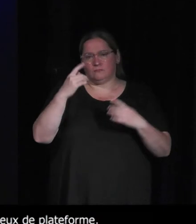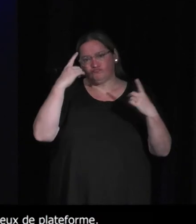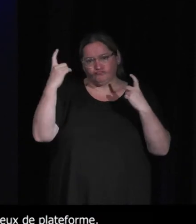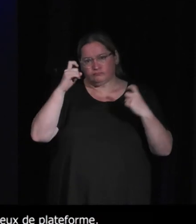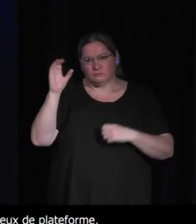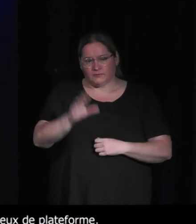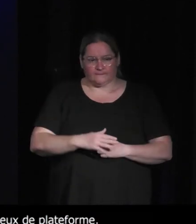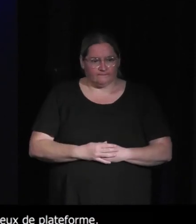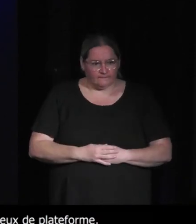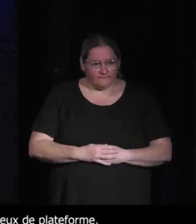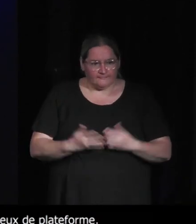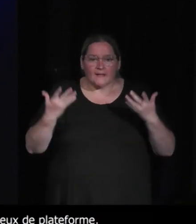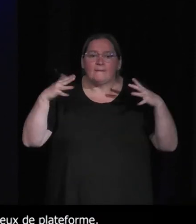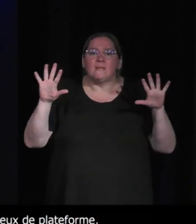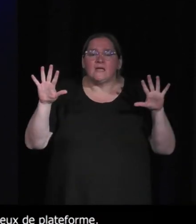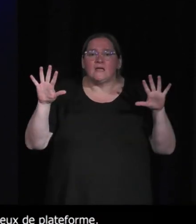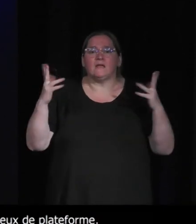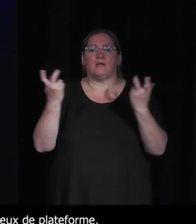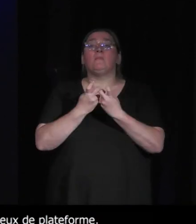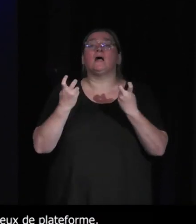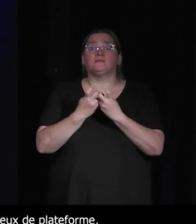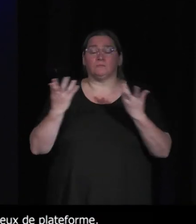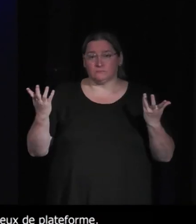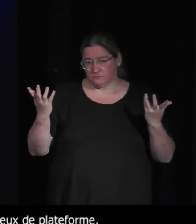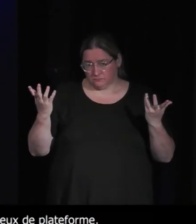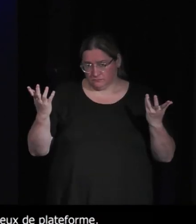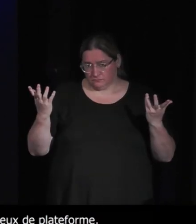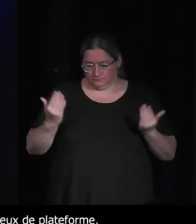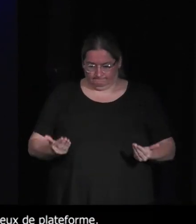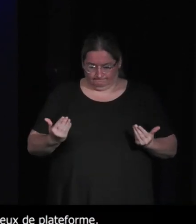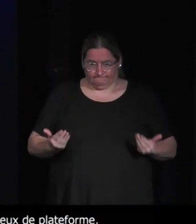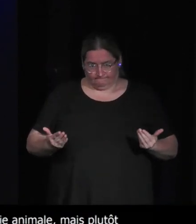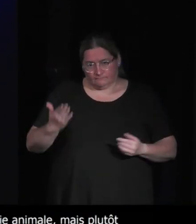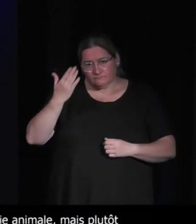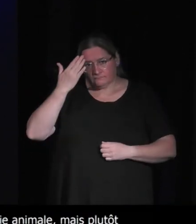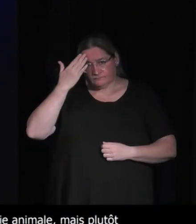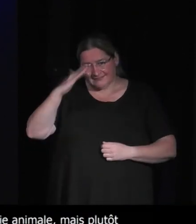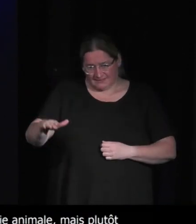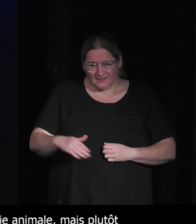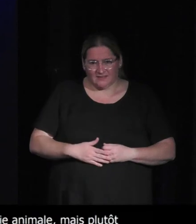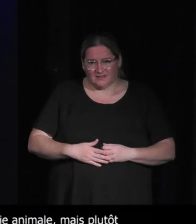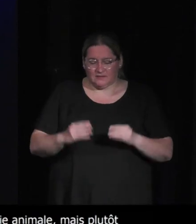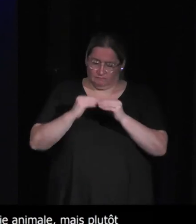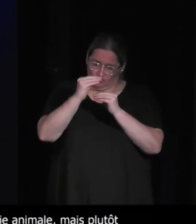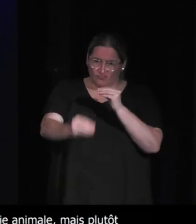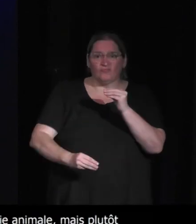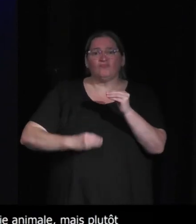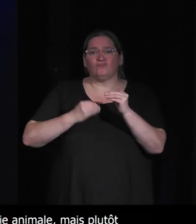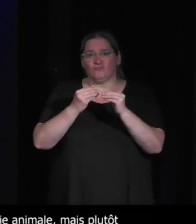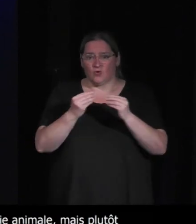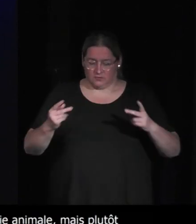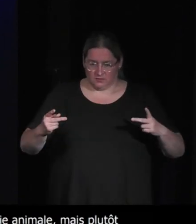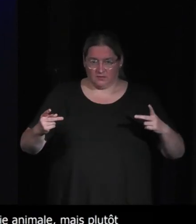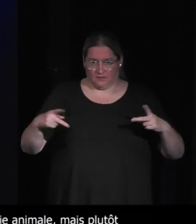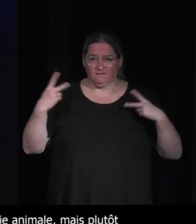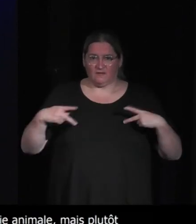prendre conscience dans la crise écosystémique qui est en cours notamment